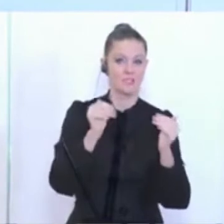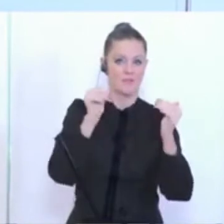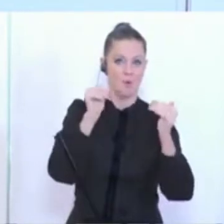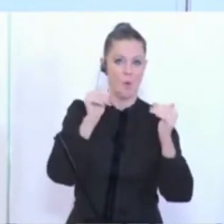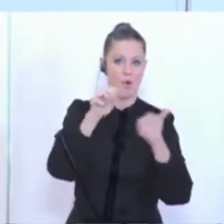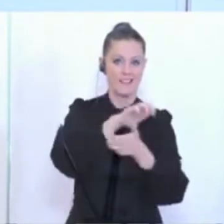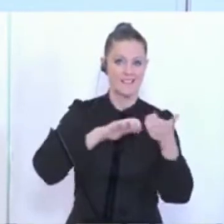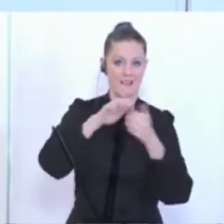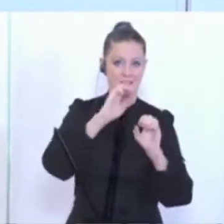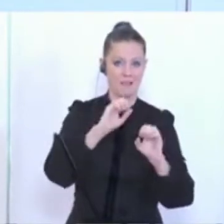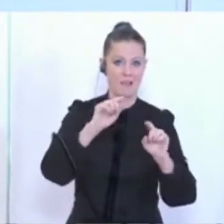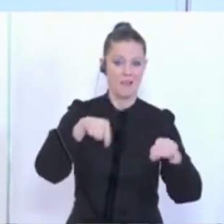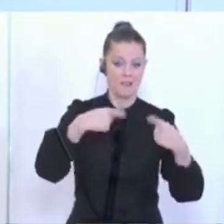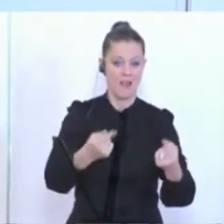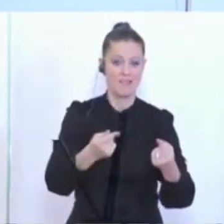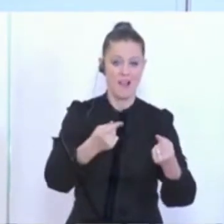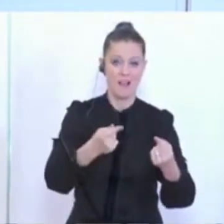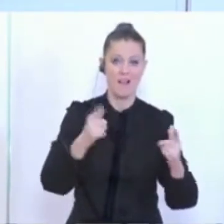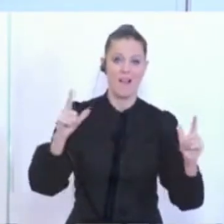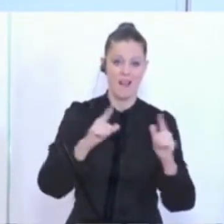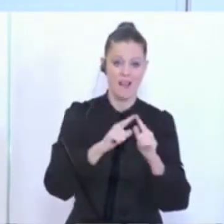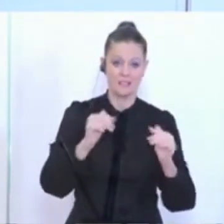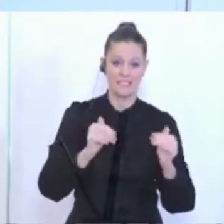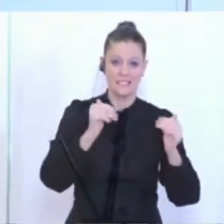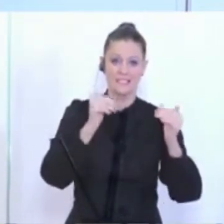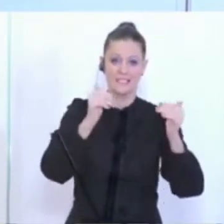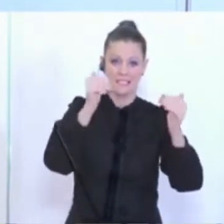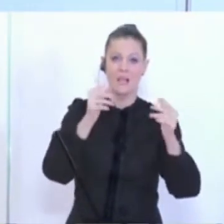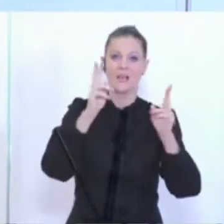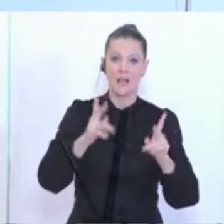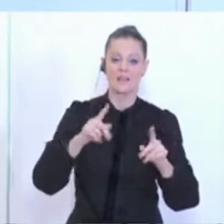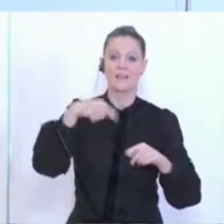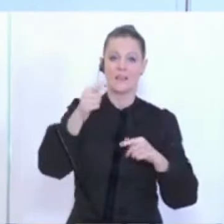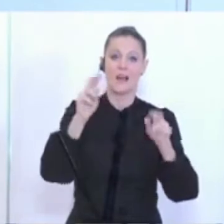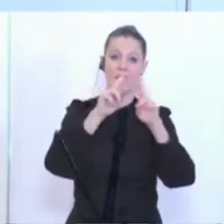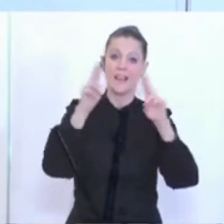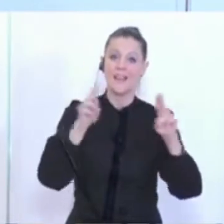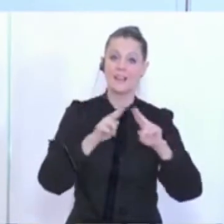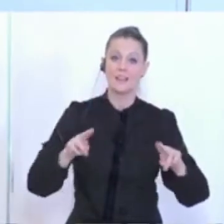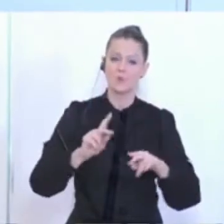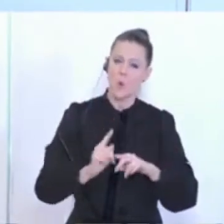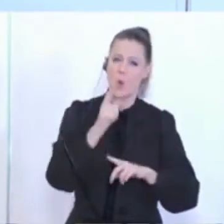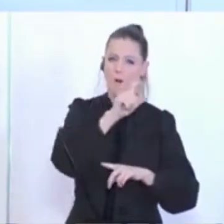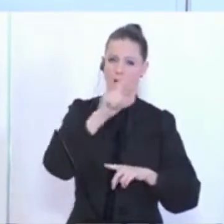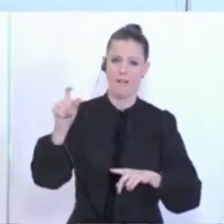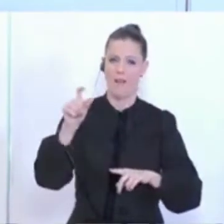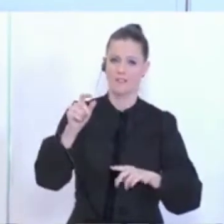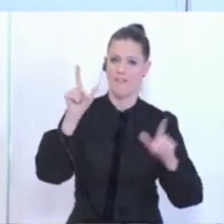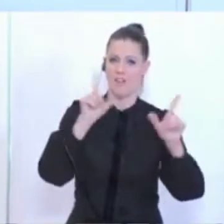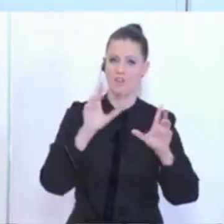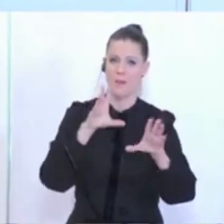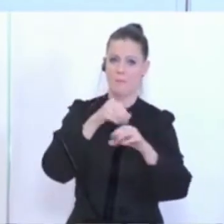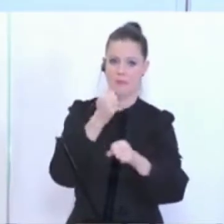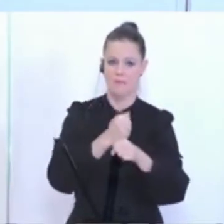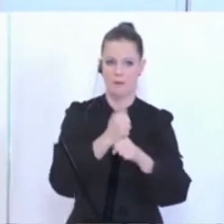Krise entsprechend verbessern wollen, um an solchen international hochklassigen Wettkämpen teilnehmen zu können. Das ist jetzt logisch, wo